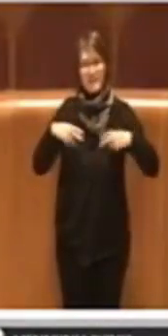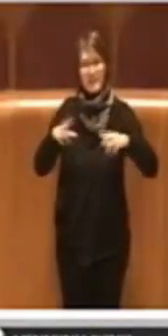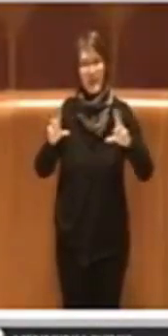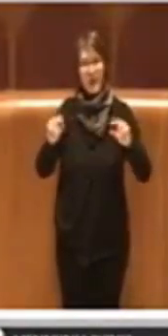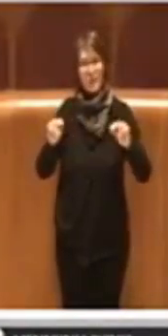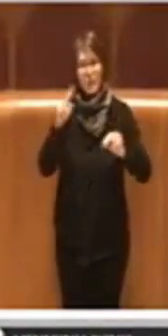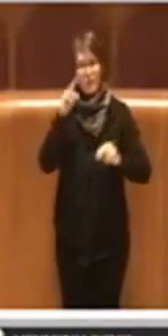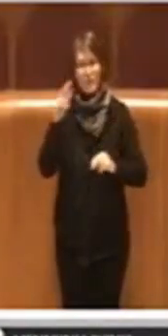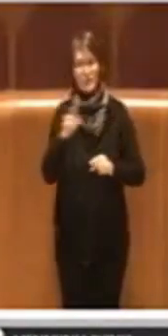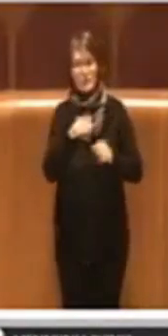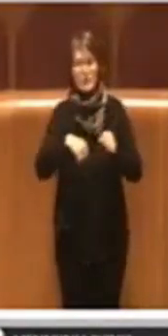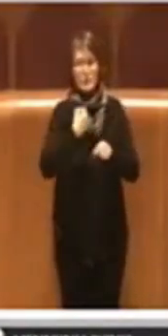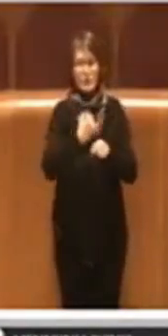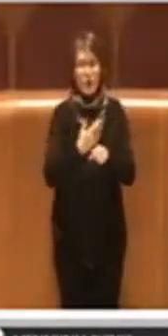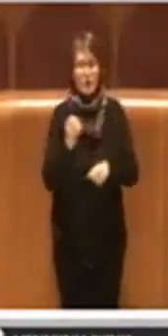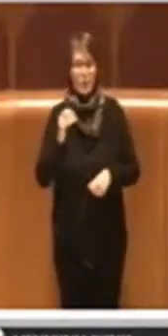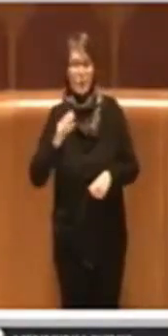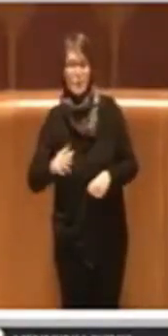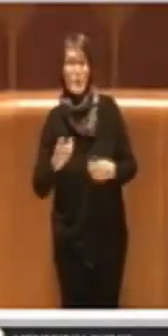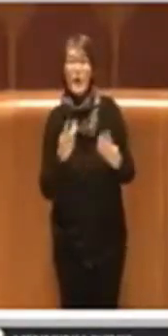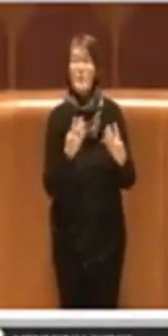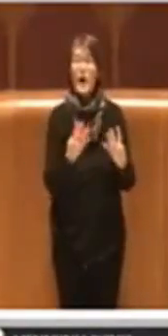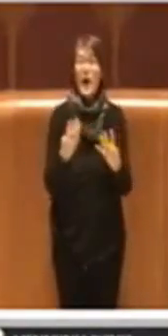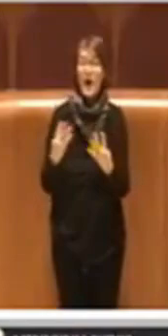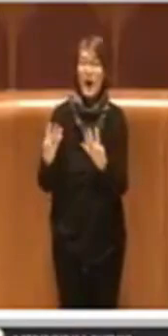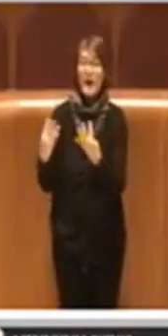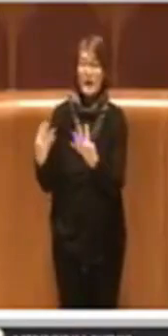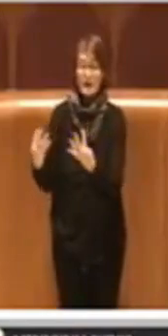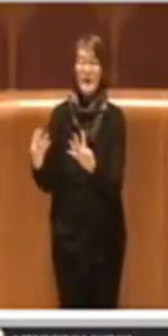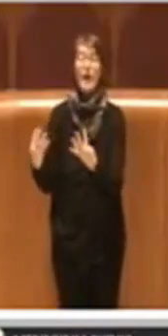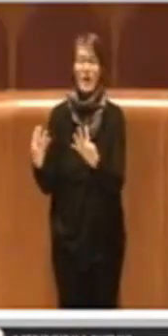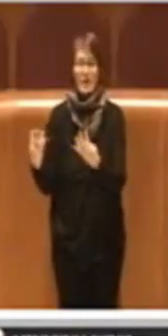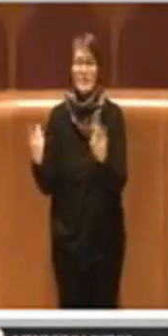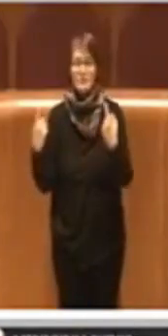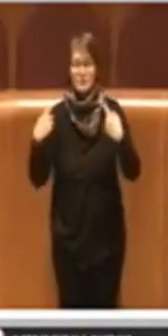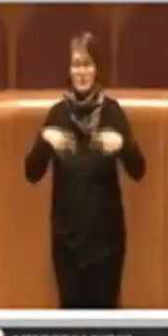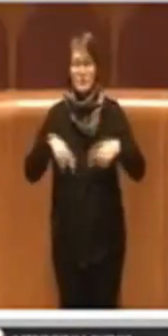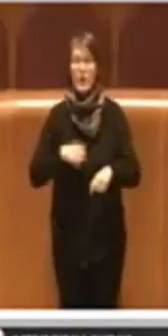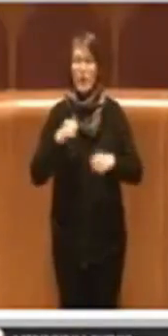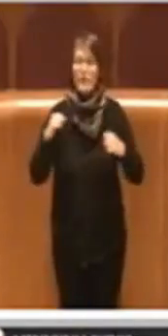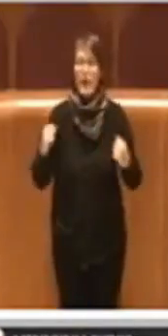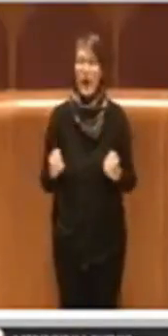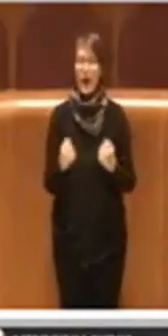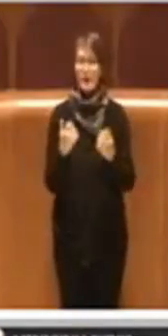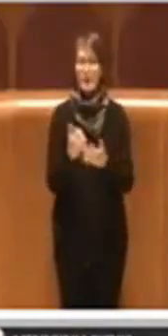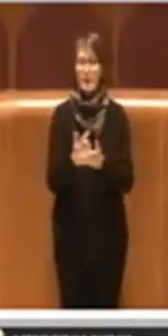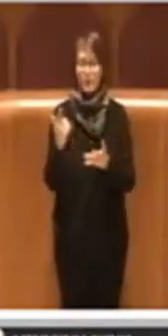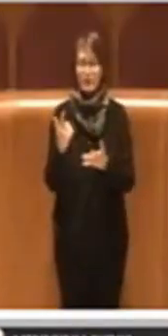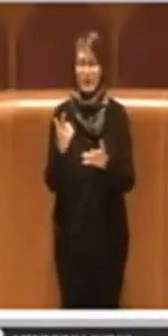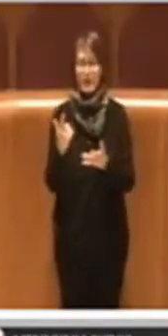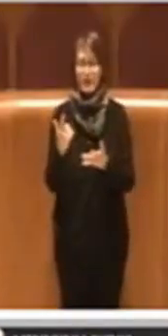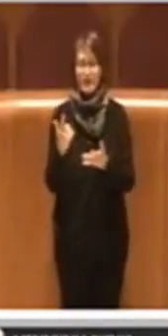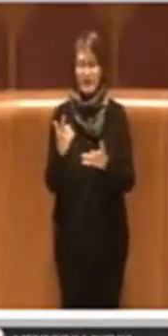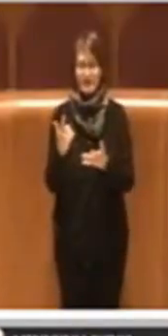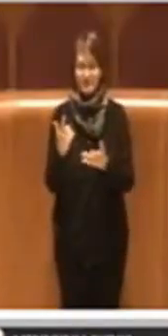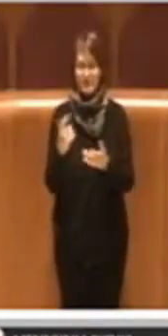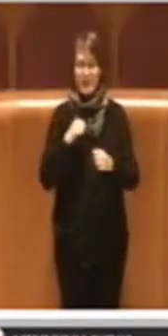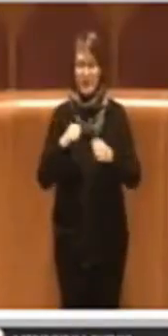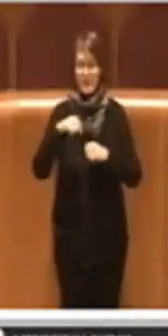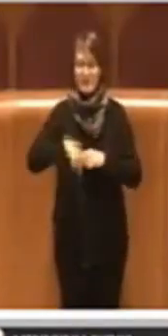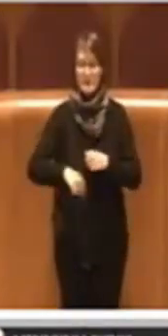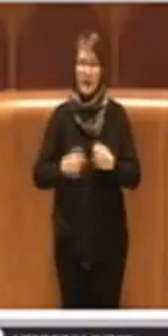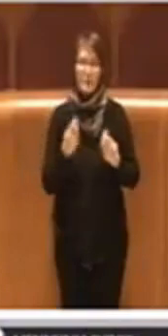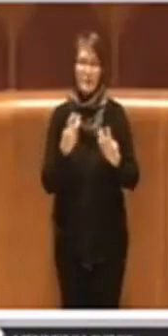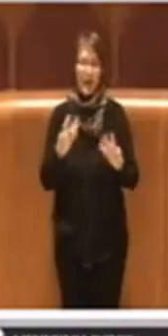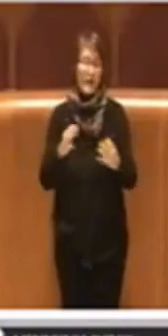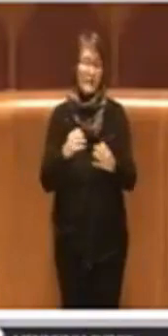potrebbe e sarà sicuramente un'azione importante di questa capitale, ricordiamo parchi tra i più importanti d'Italia.